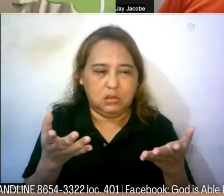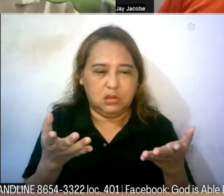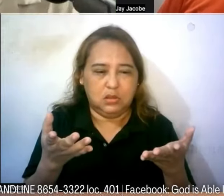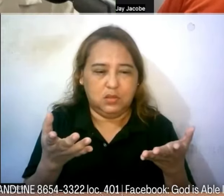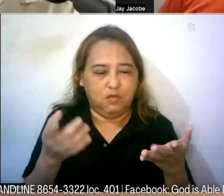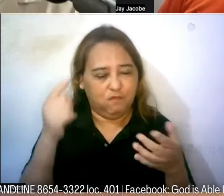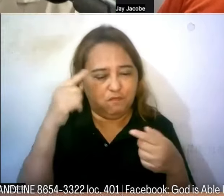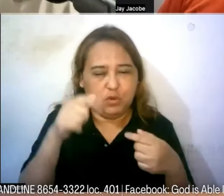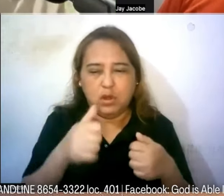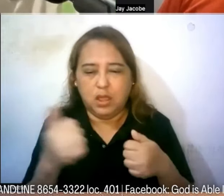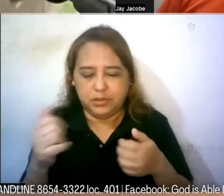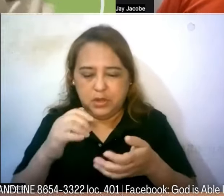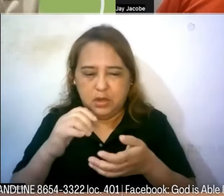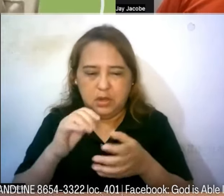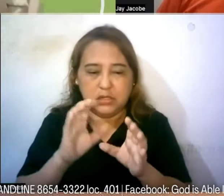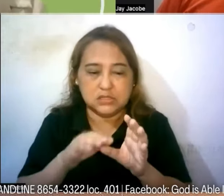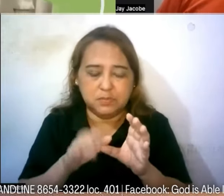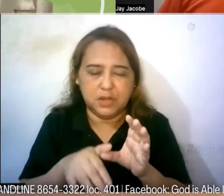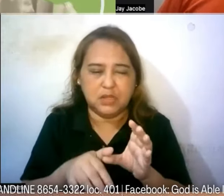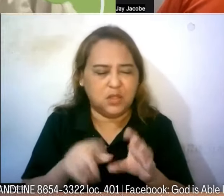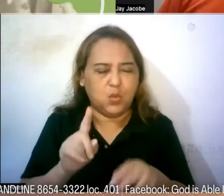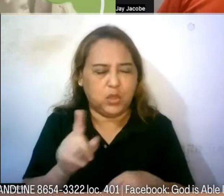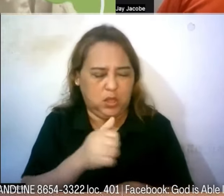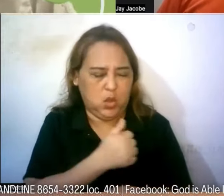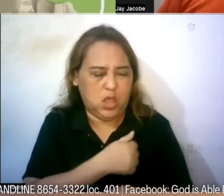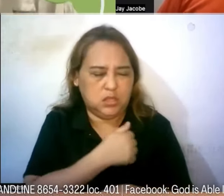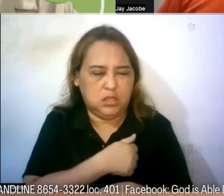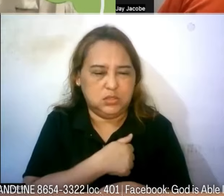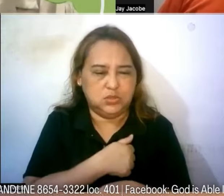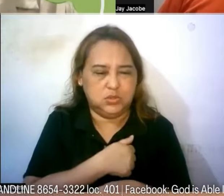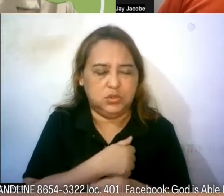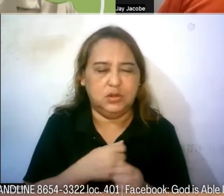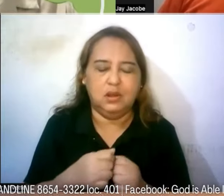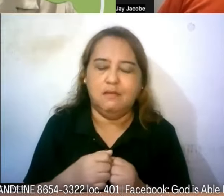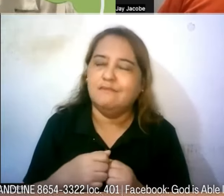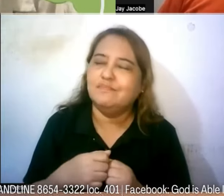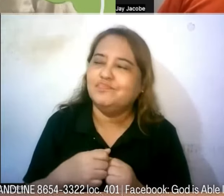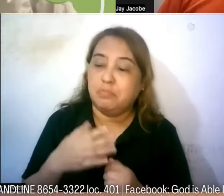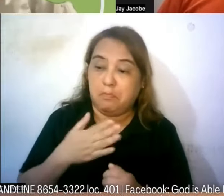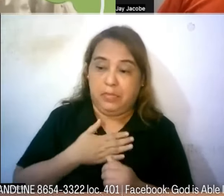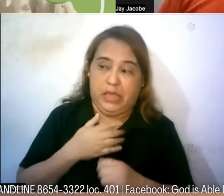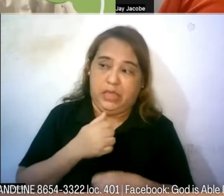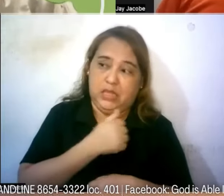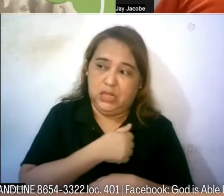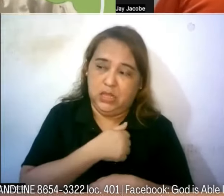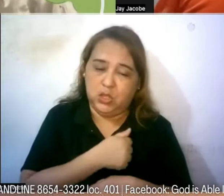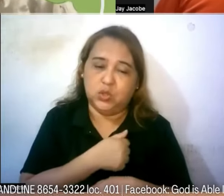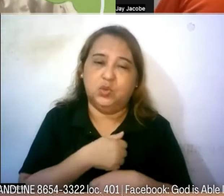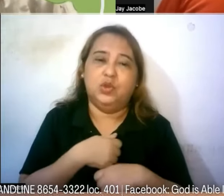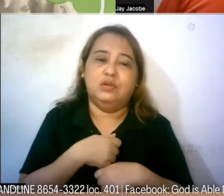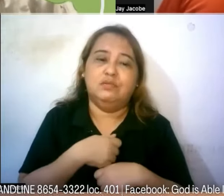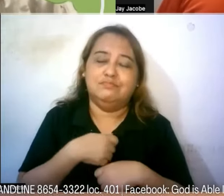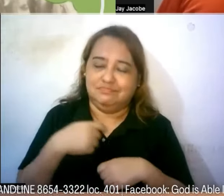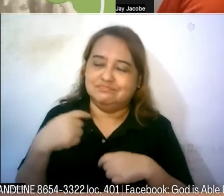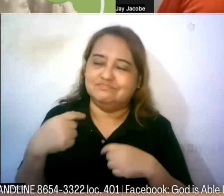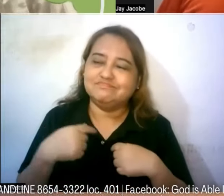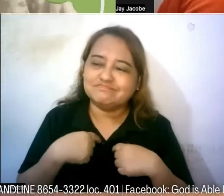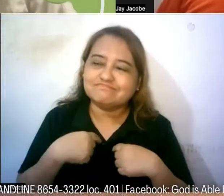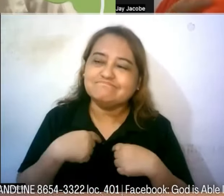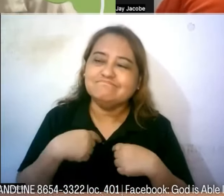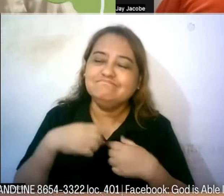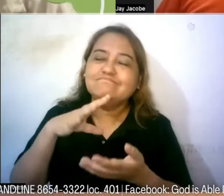persons with disability ang nagiging attitude po po sa kanila ay ay nauunawaan po po sila